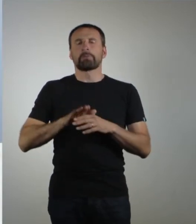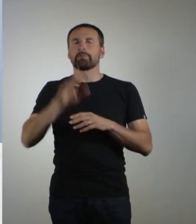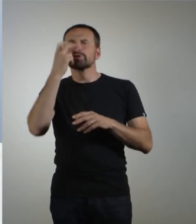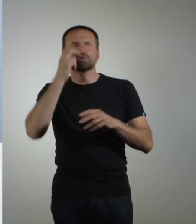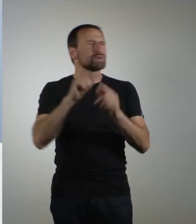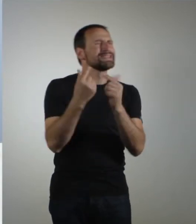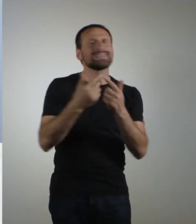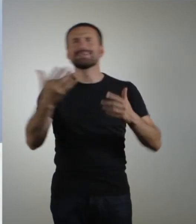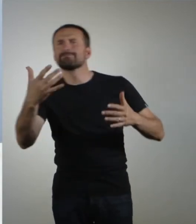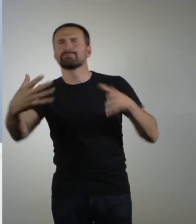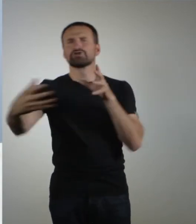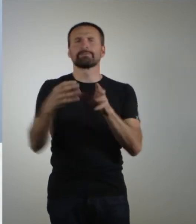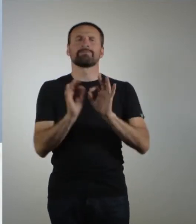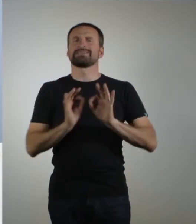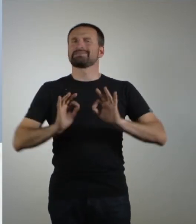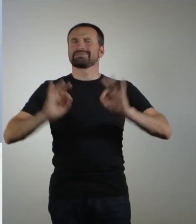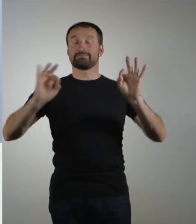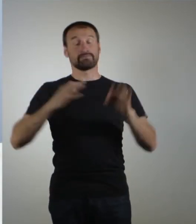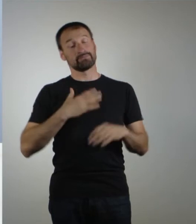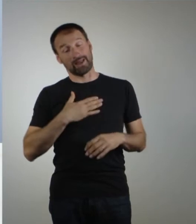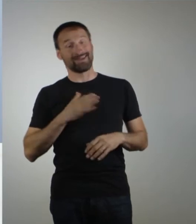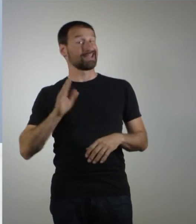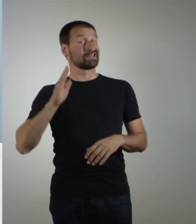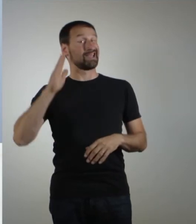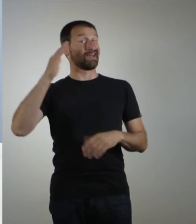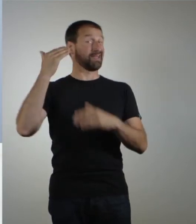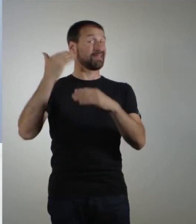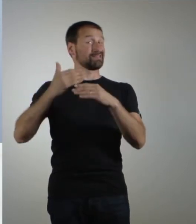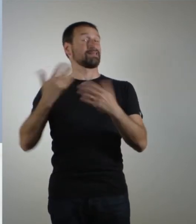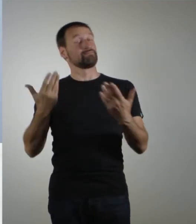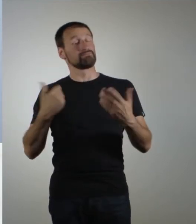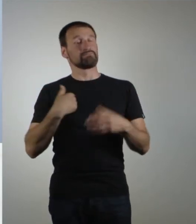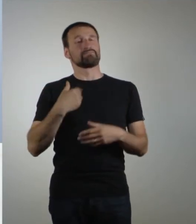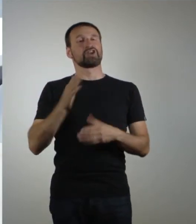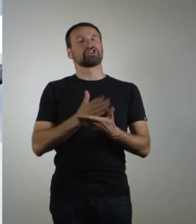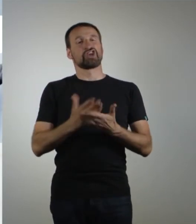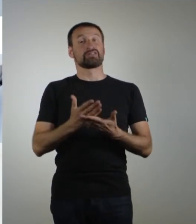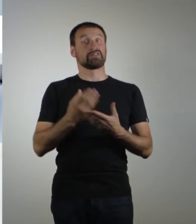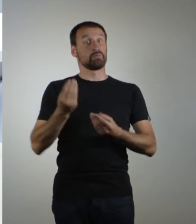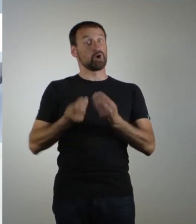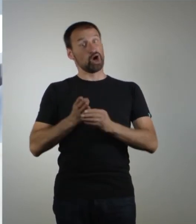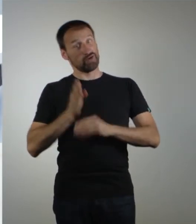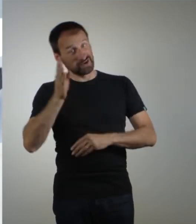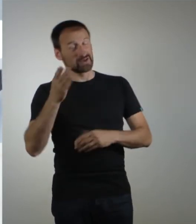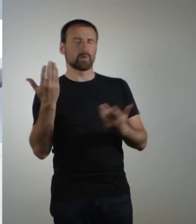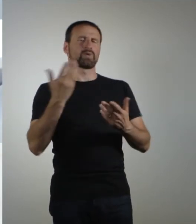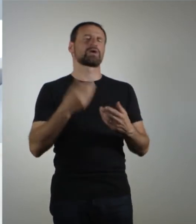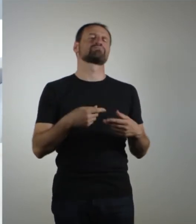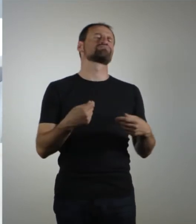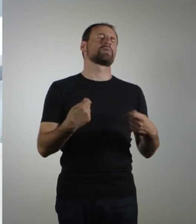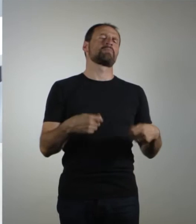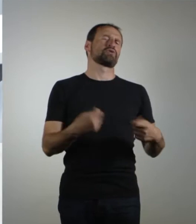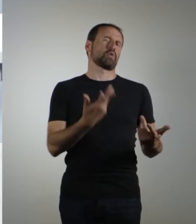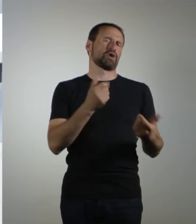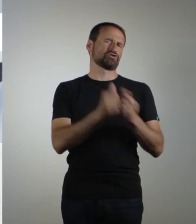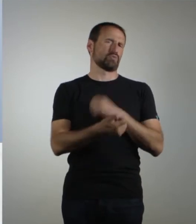Am Ende der Karriere im Endeffekt von mir musste dich halt eben entscheiden, ob du als Profi spielen möchtest oder ob du halt eben weiterhin den Amateursport betreiben willst. Und wenn